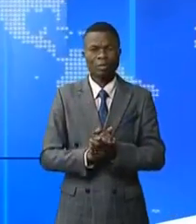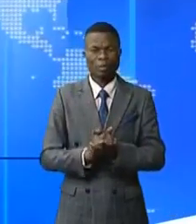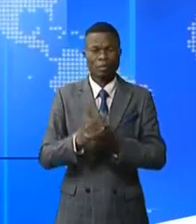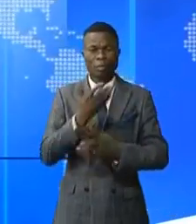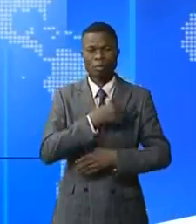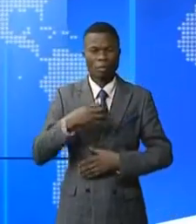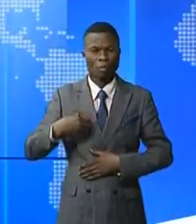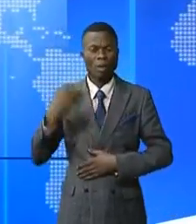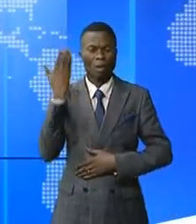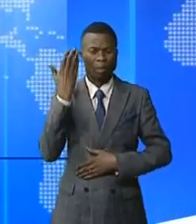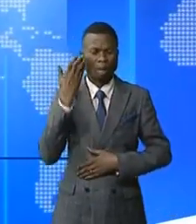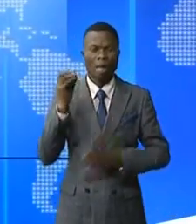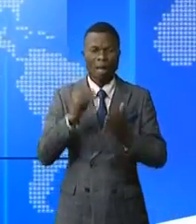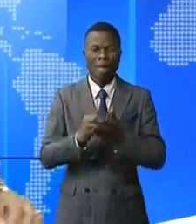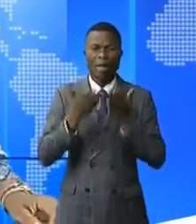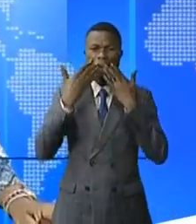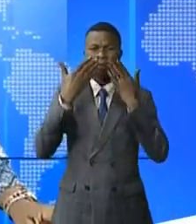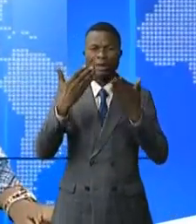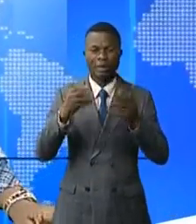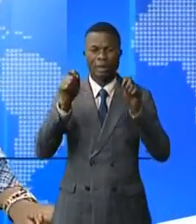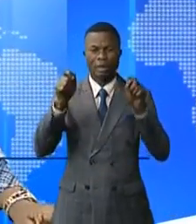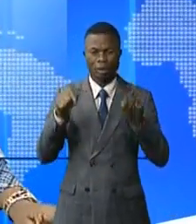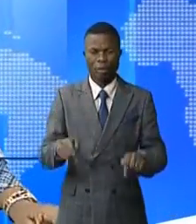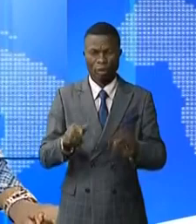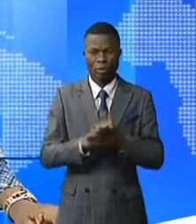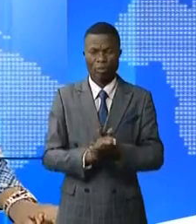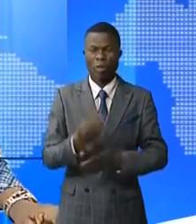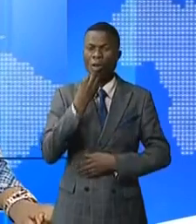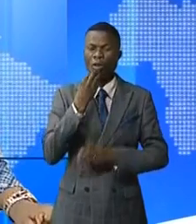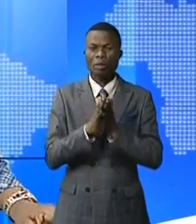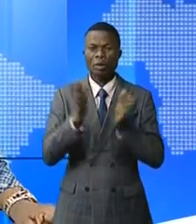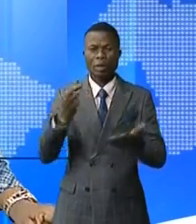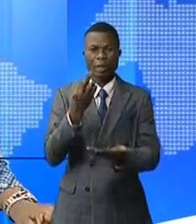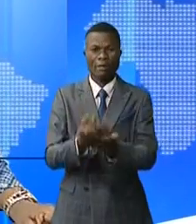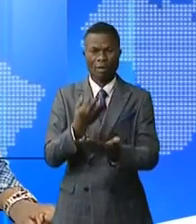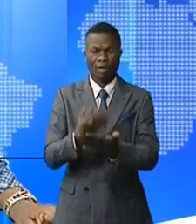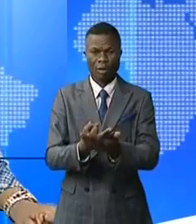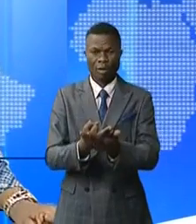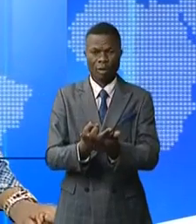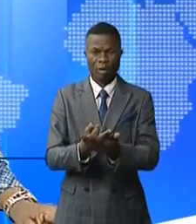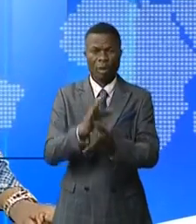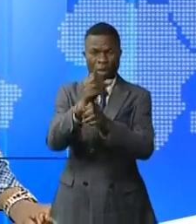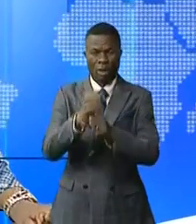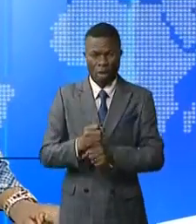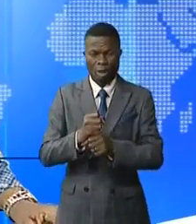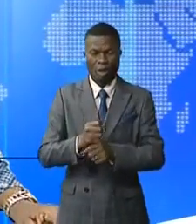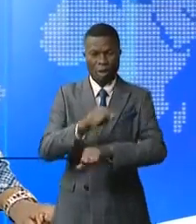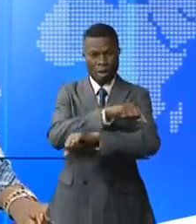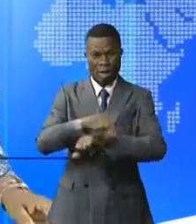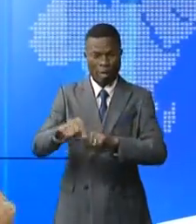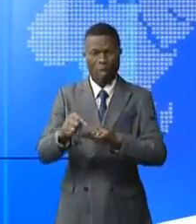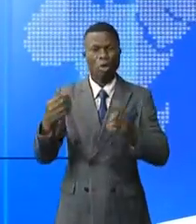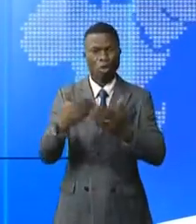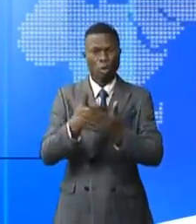Mesdames et messieurs, encore une fois, soyez le bienvenu dans ce journal. L'inspection générale de finances a désormais son amphithéâtre qui